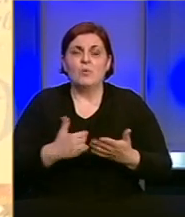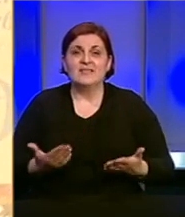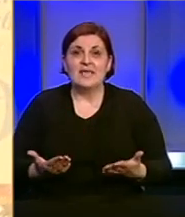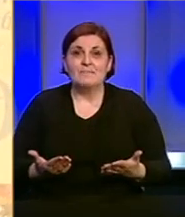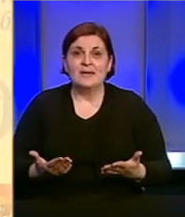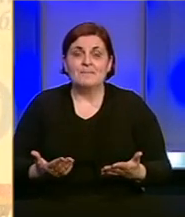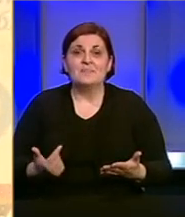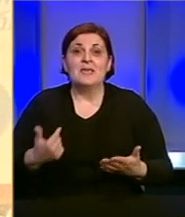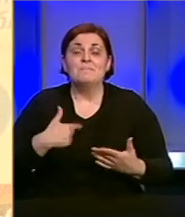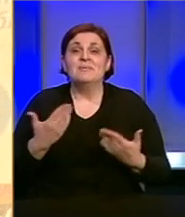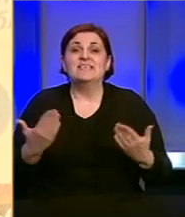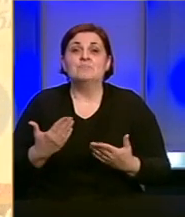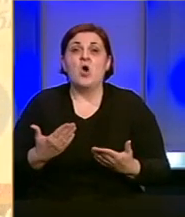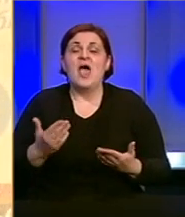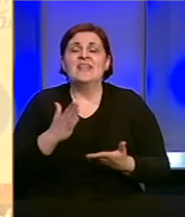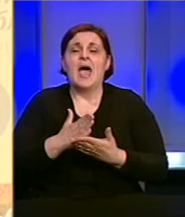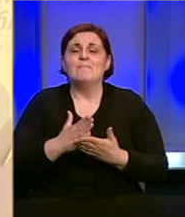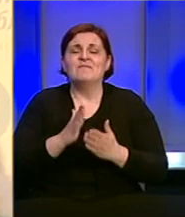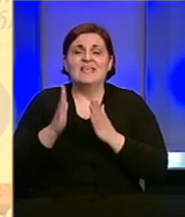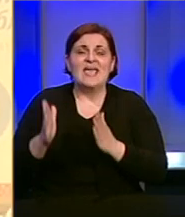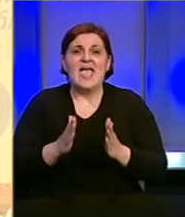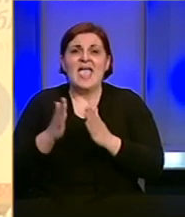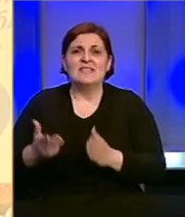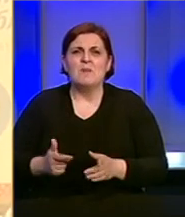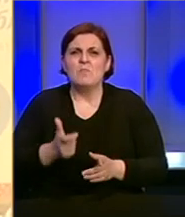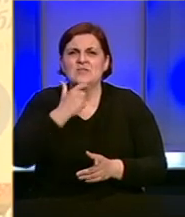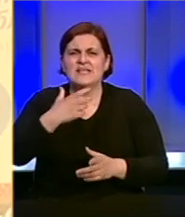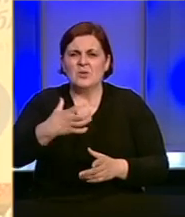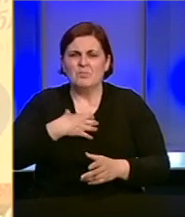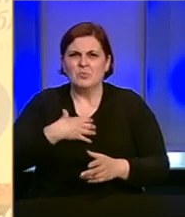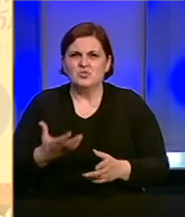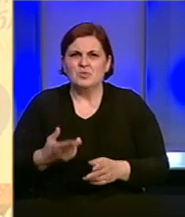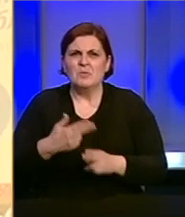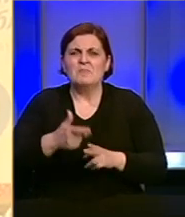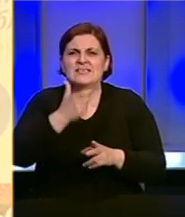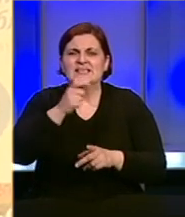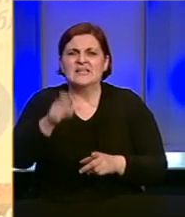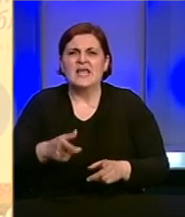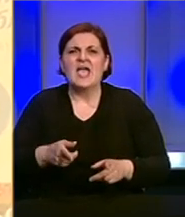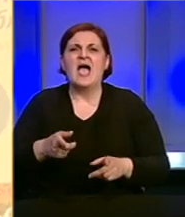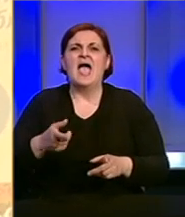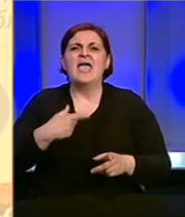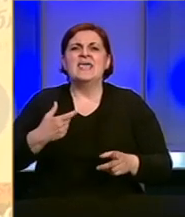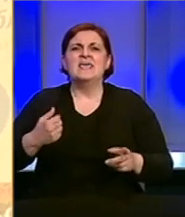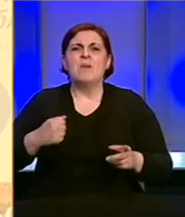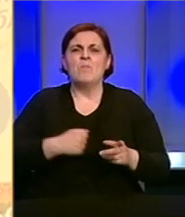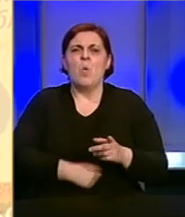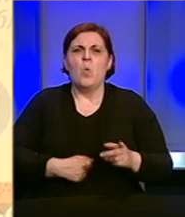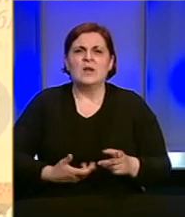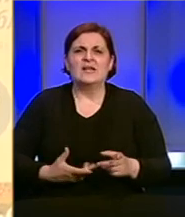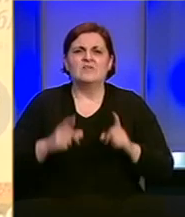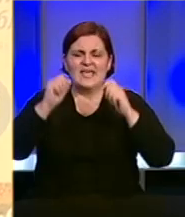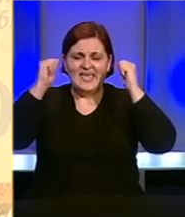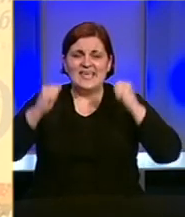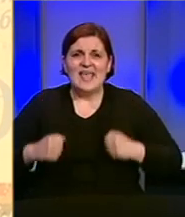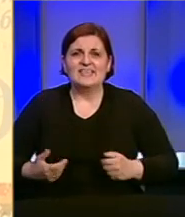Znači mi smo naprali nekoliko back-upa. Mi imamo staru pumologiju gdje nemešamo pacijente sa ovim. Mi imamo pokretne ultrazvuke i pokretne rengen aparate